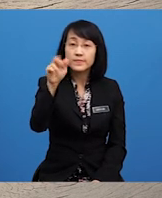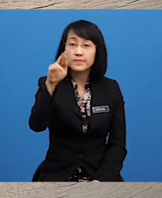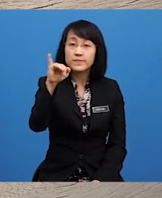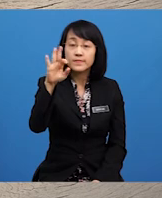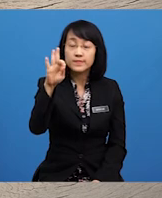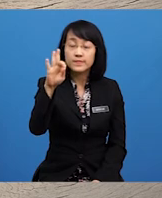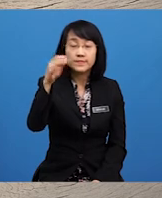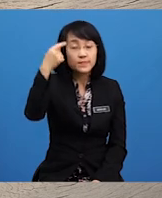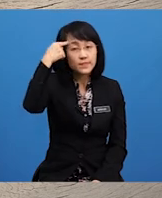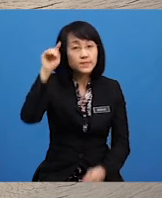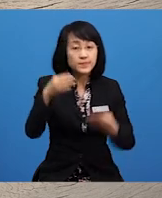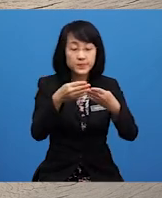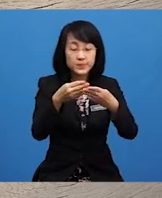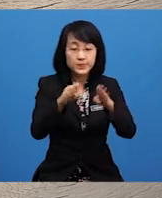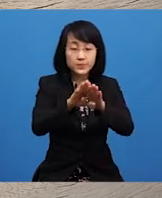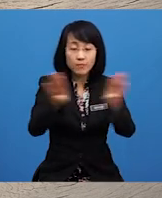tualang